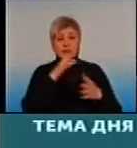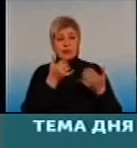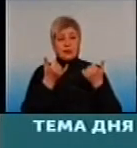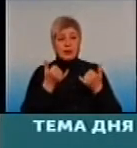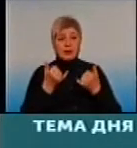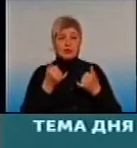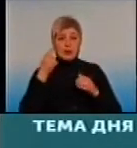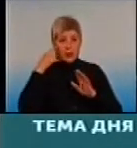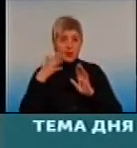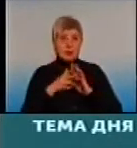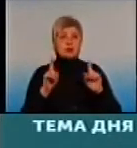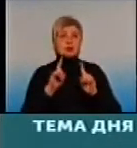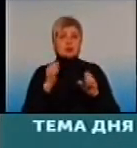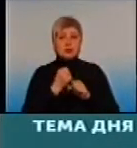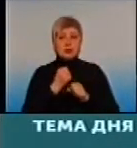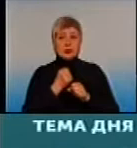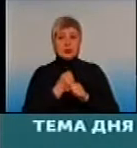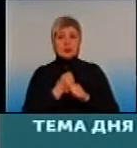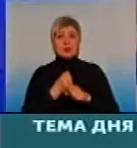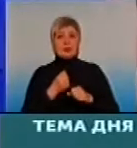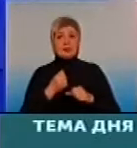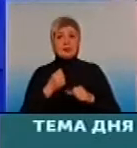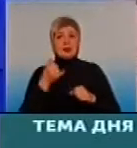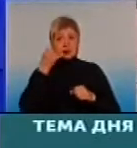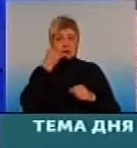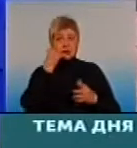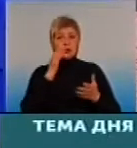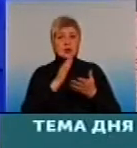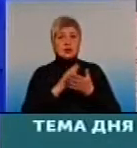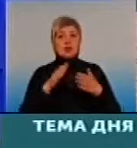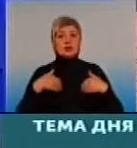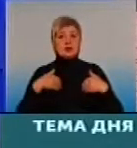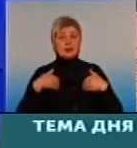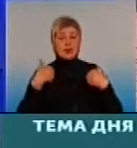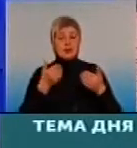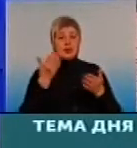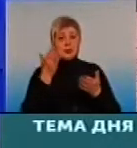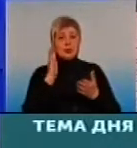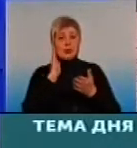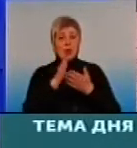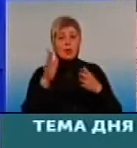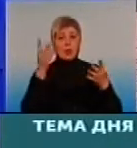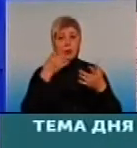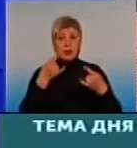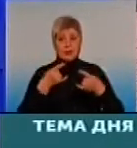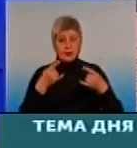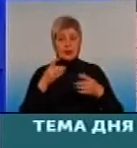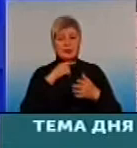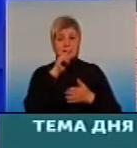интересными вещами занимается. Маем снова дзвеночек. Витаю вас. Вы в прямом эфире. Ставьте питание.